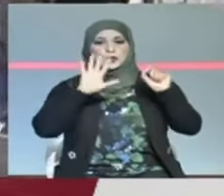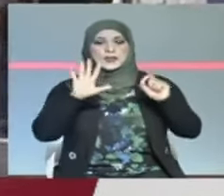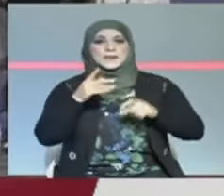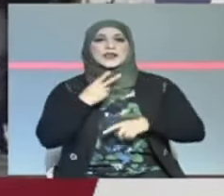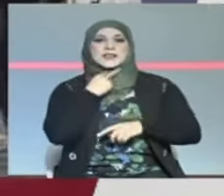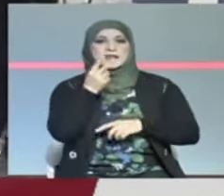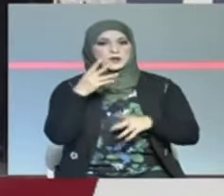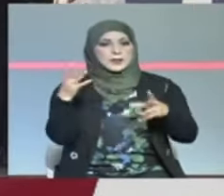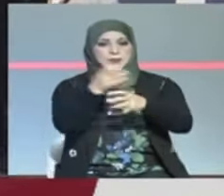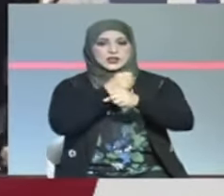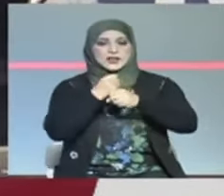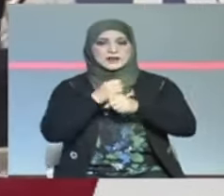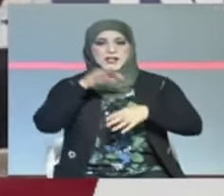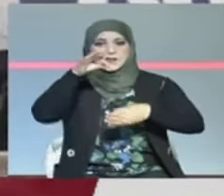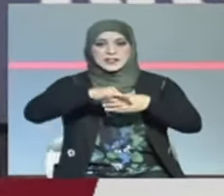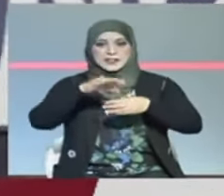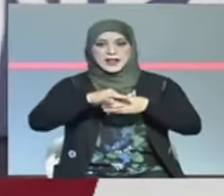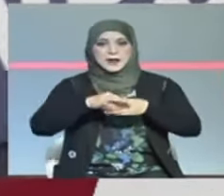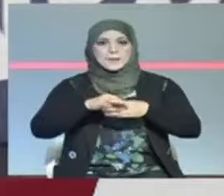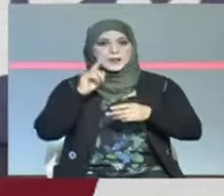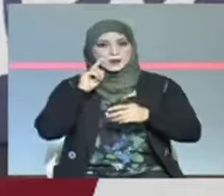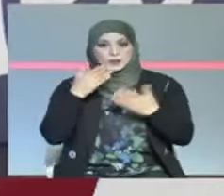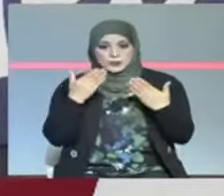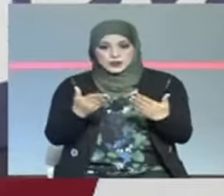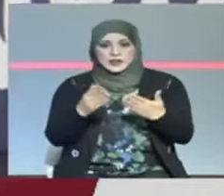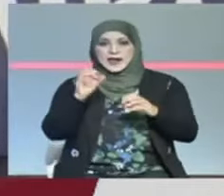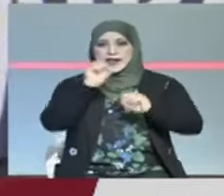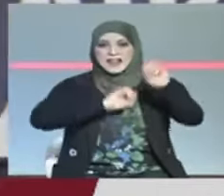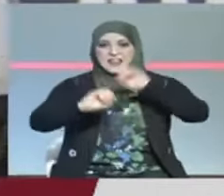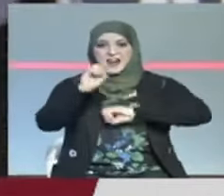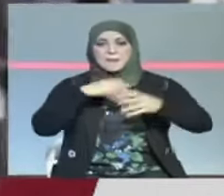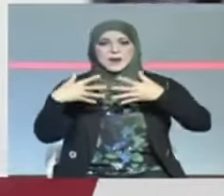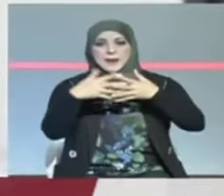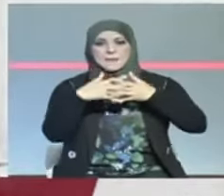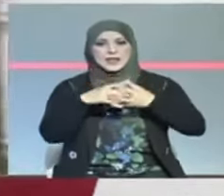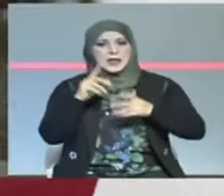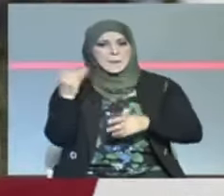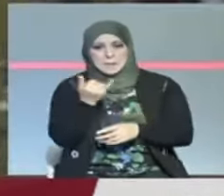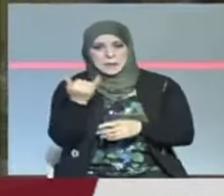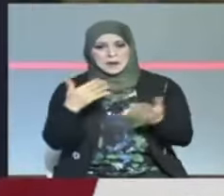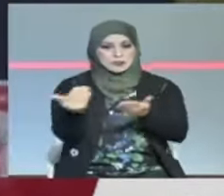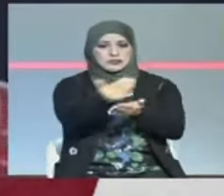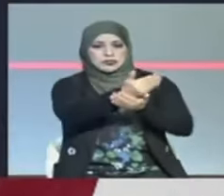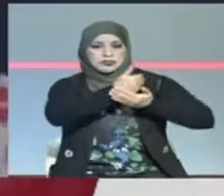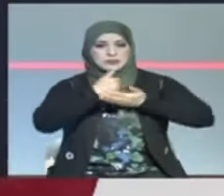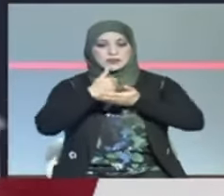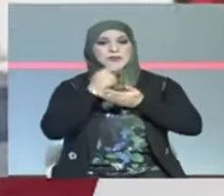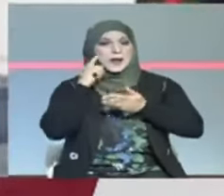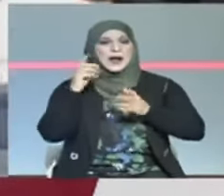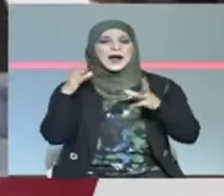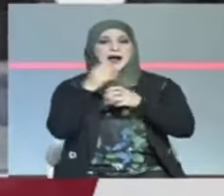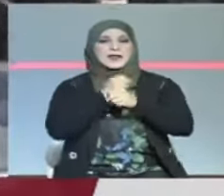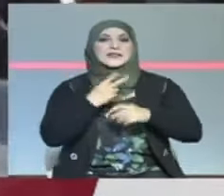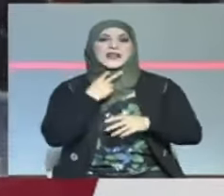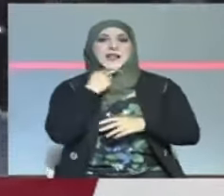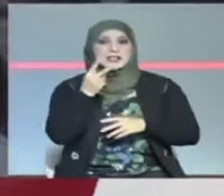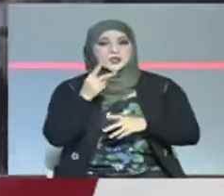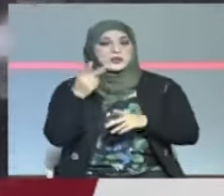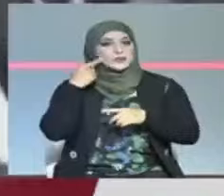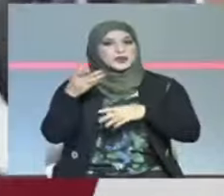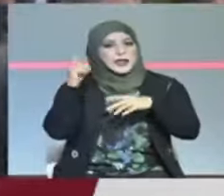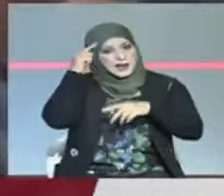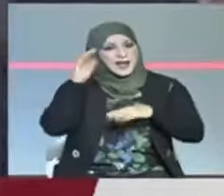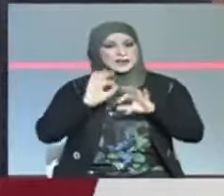اللازمة للفوز بالانتخابات وبمجب النظام الأمريكي ليس يجملي عدد الأصوات هو ما يحدد هوية الفائز